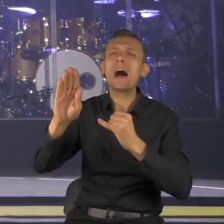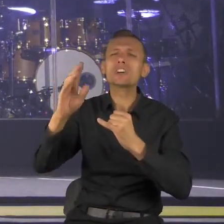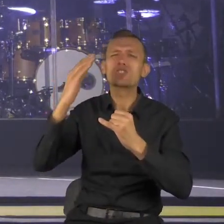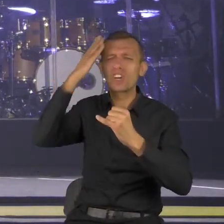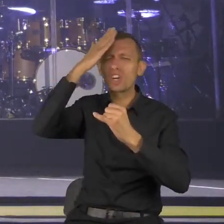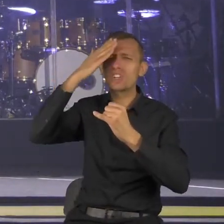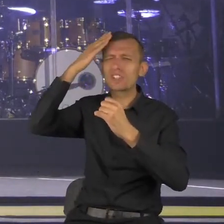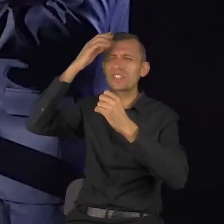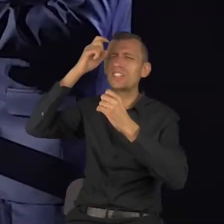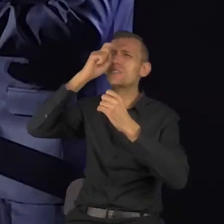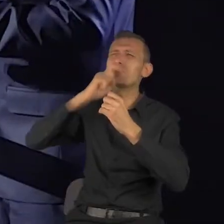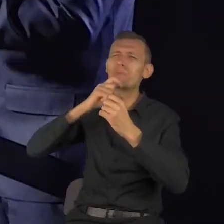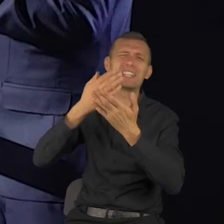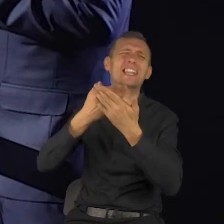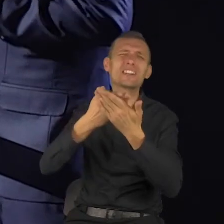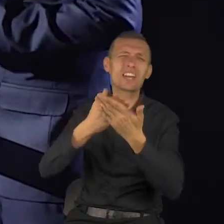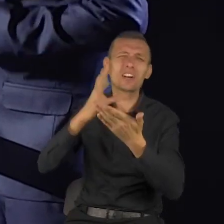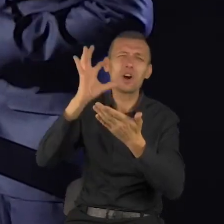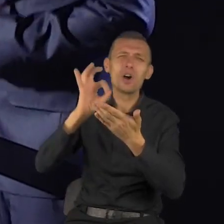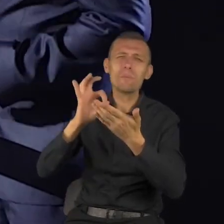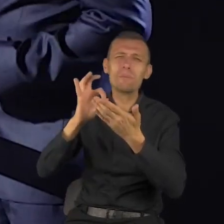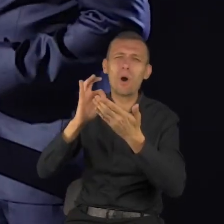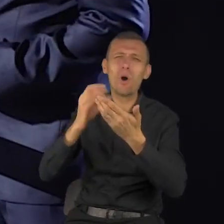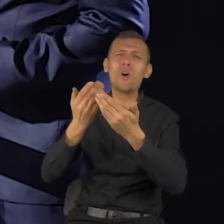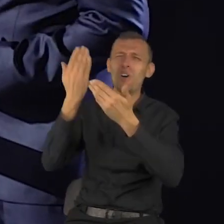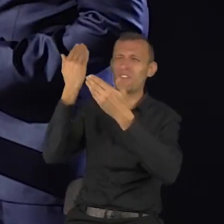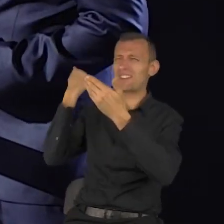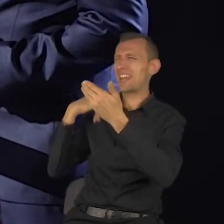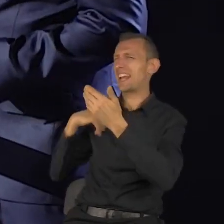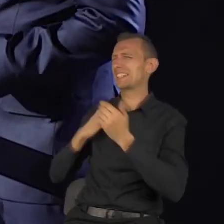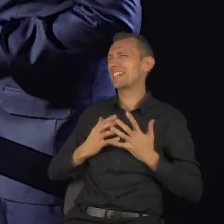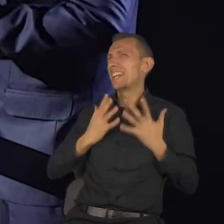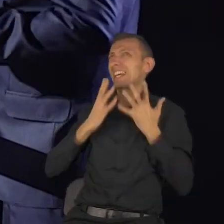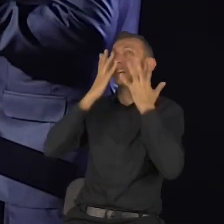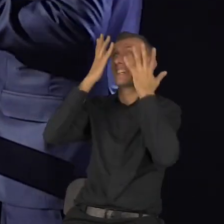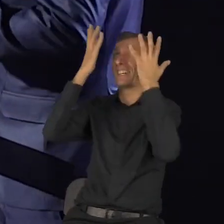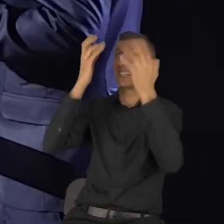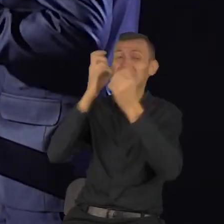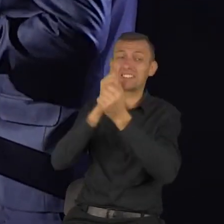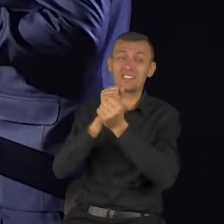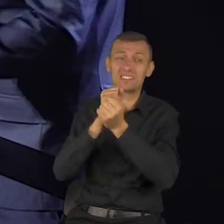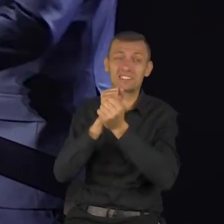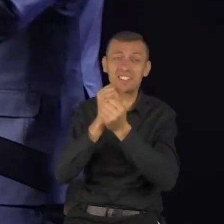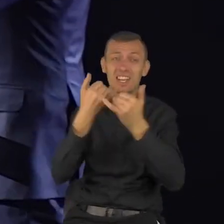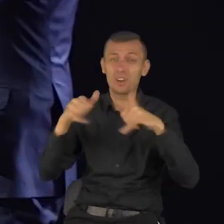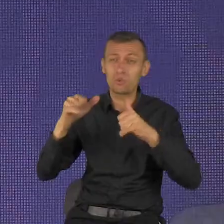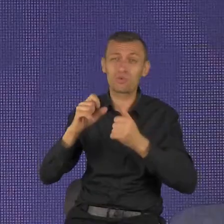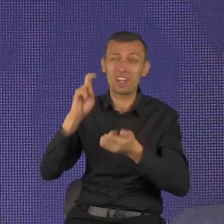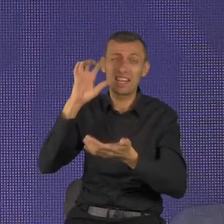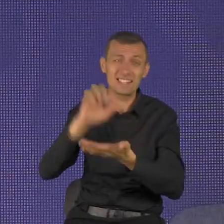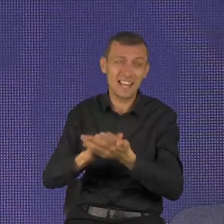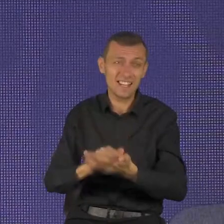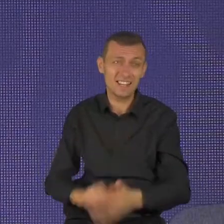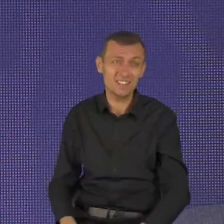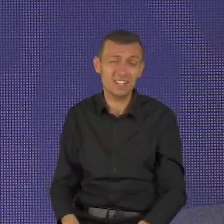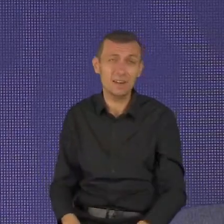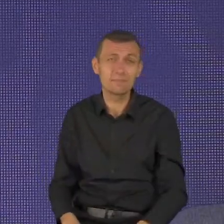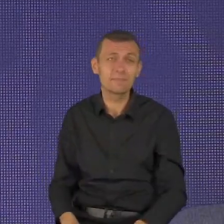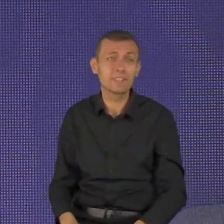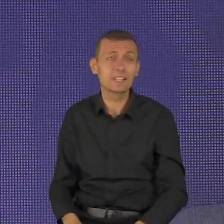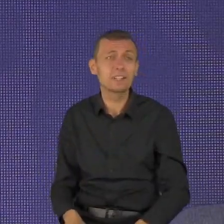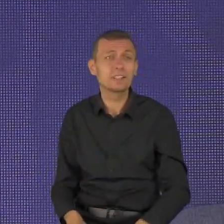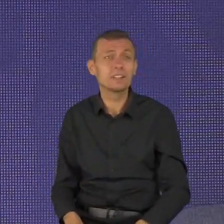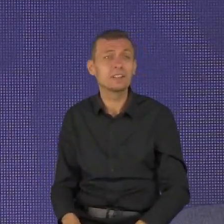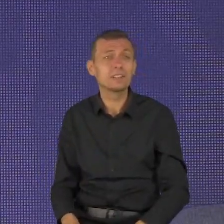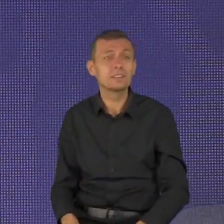możesz być naładowany bez uprzedniego ładowania. Musisz stopniowo zwalniać. Pierwszy skutek